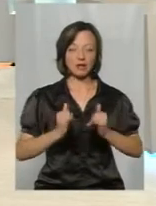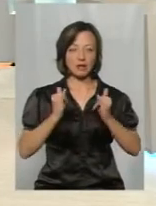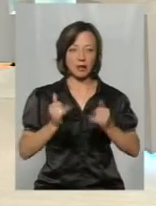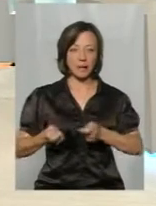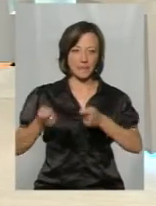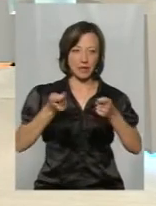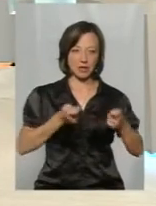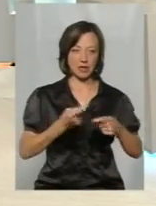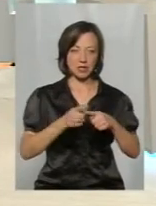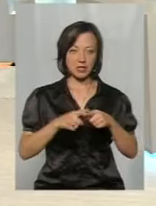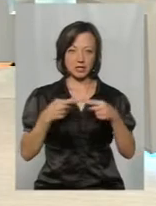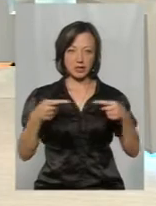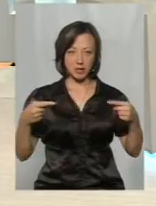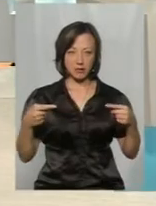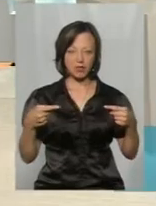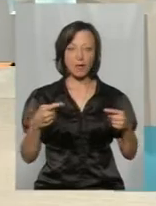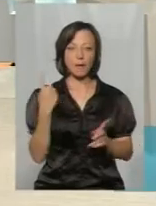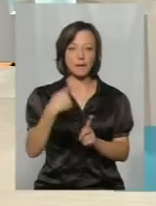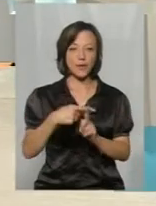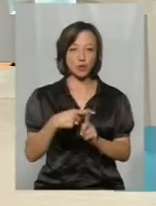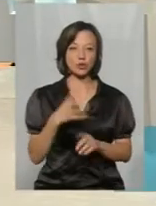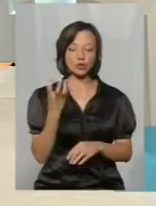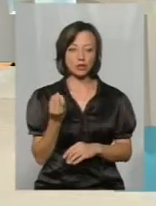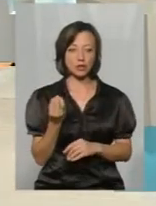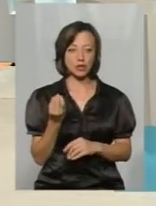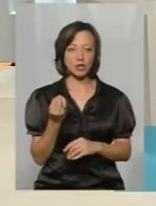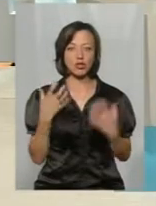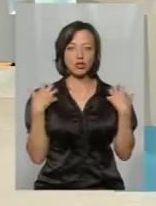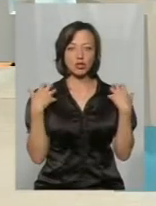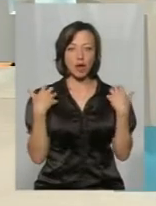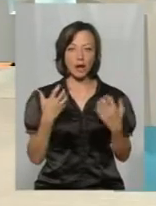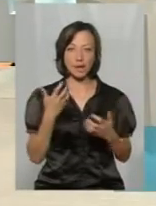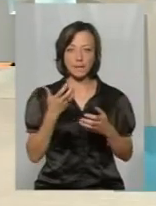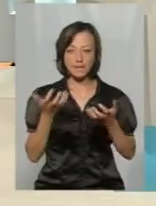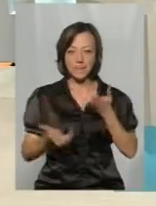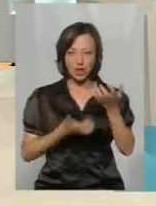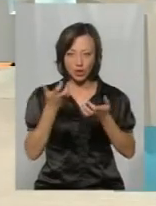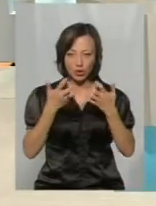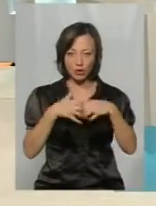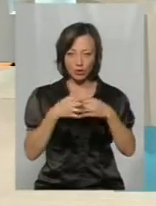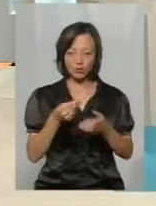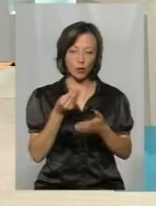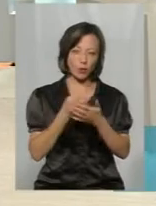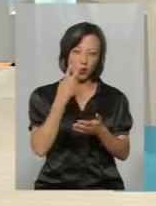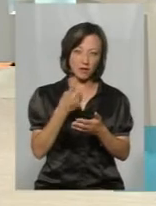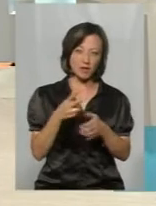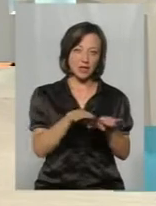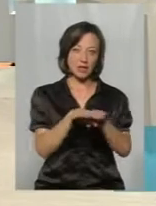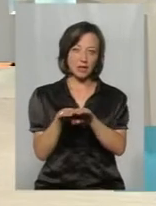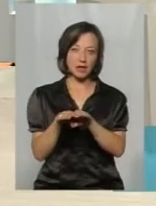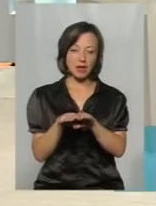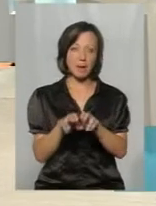вибухонезпечних предметів, плюс до того всього начальник періодохічної розрахунку оцінив ступінь небезпеки